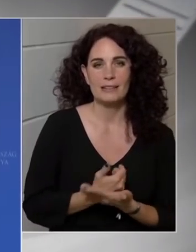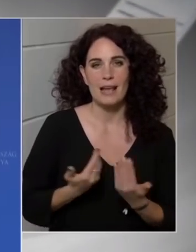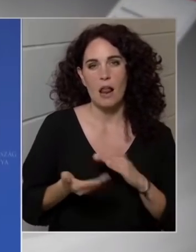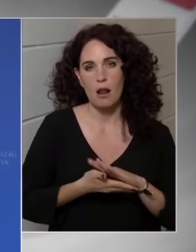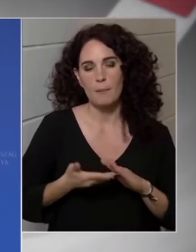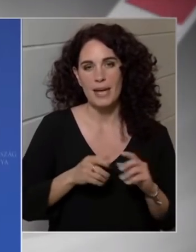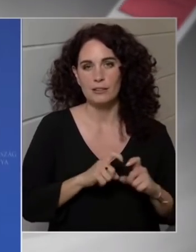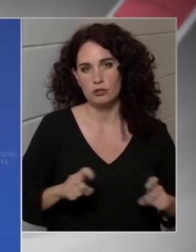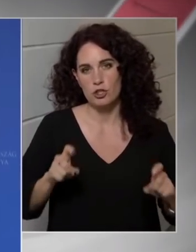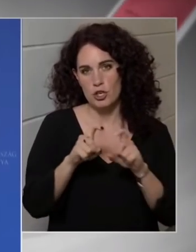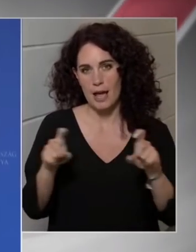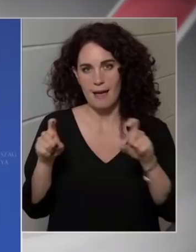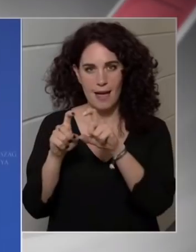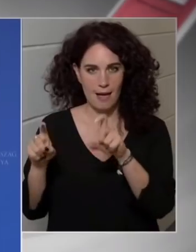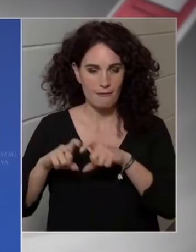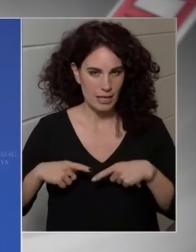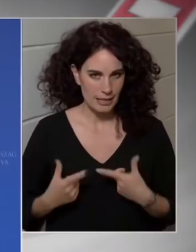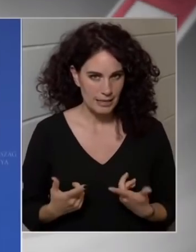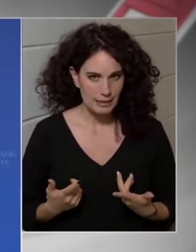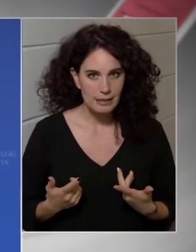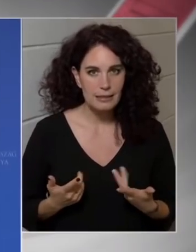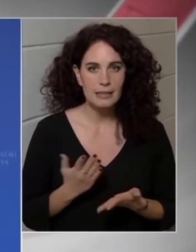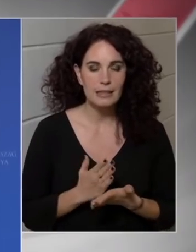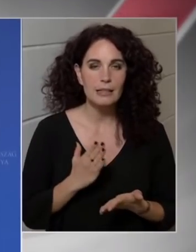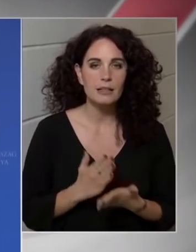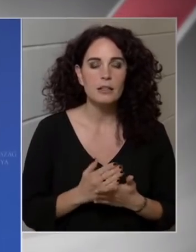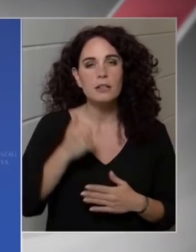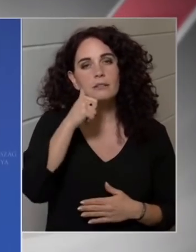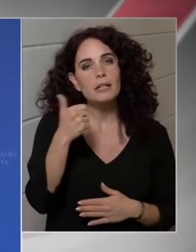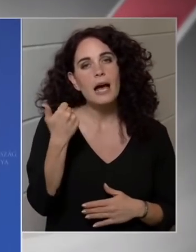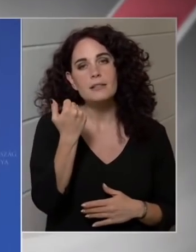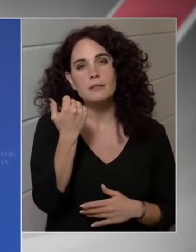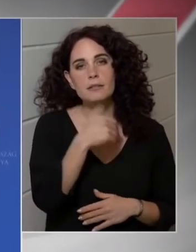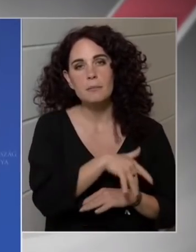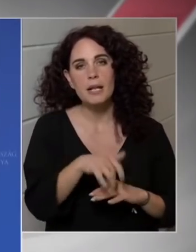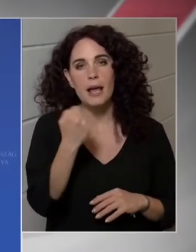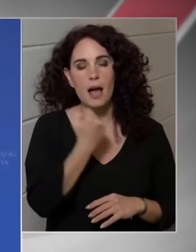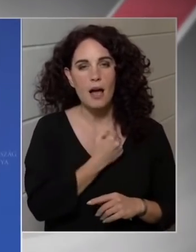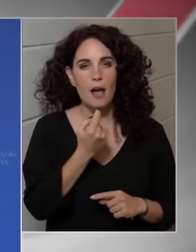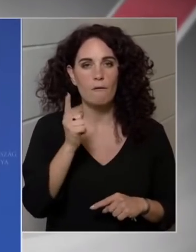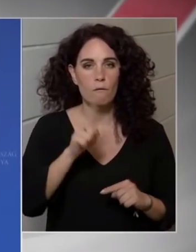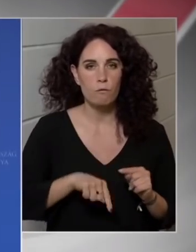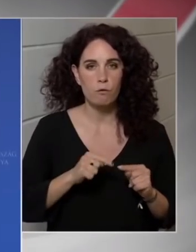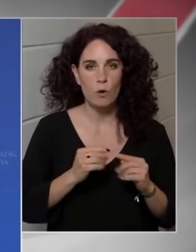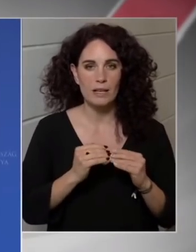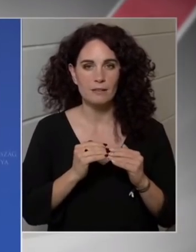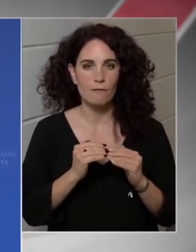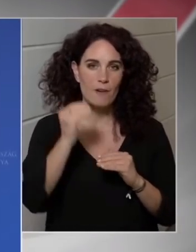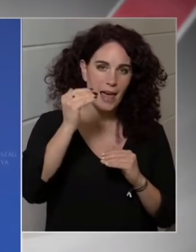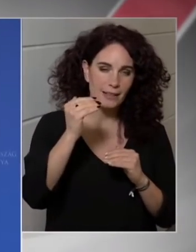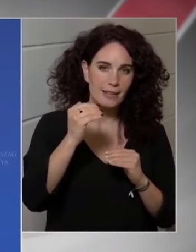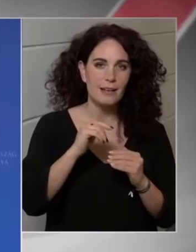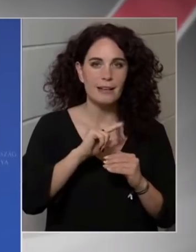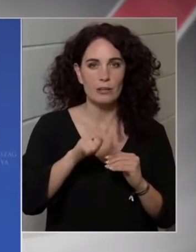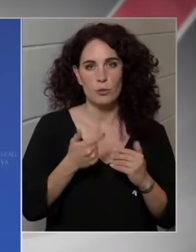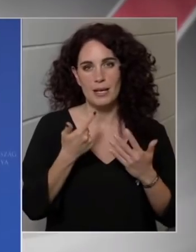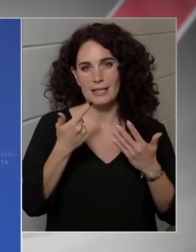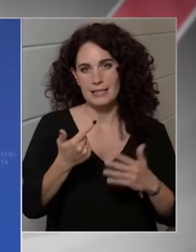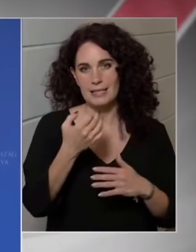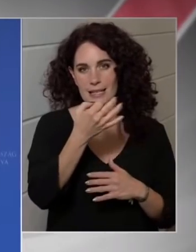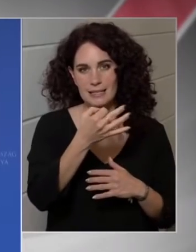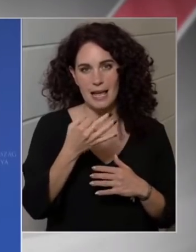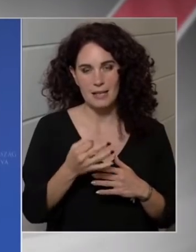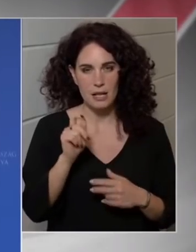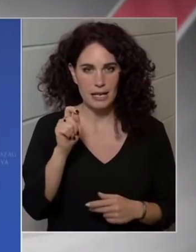léteznek, mi szerint 100 milliárd forinti feletti árbevétel esetén 2,7% a